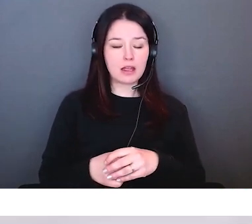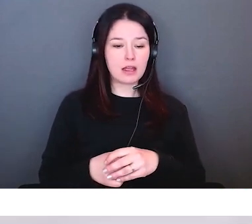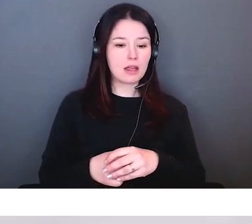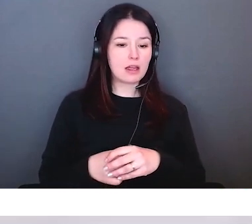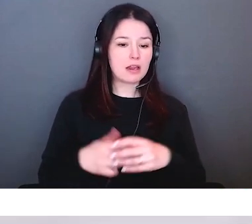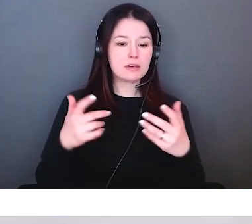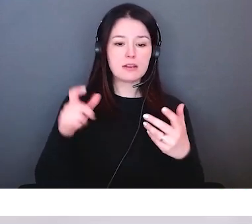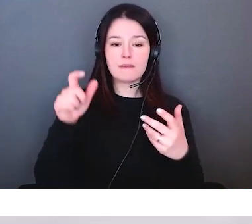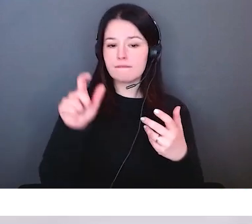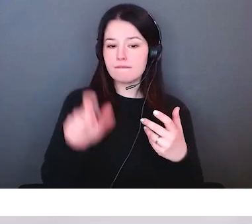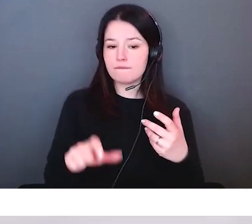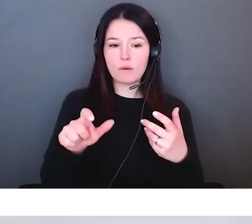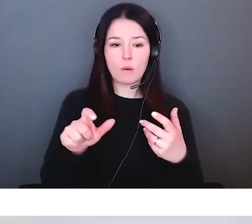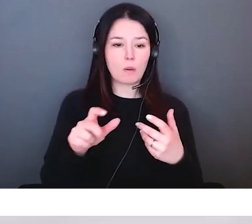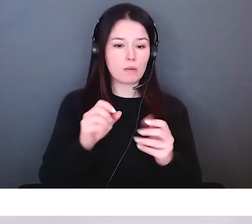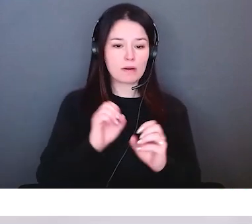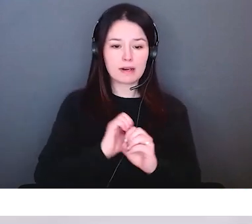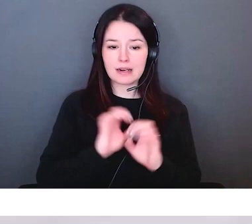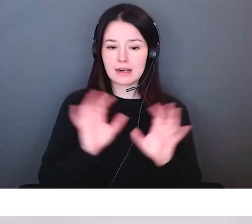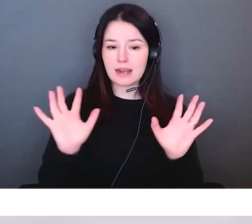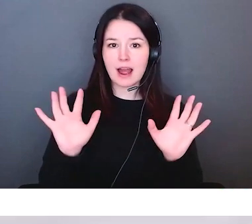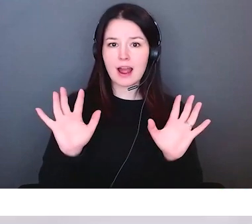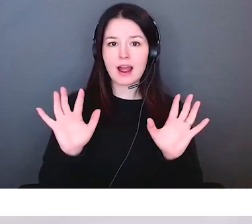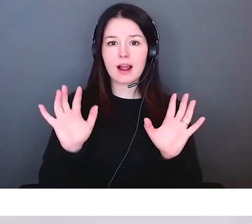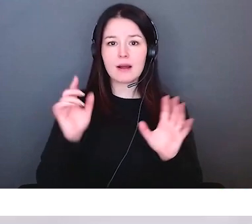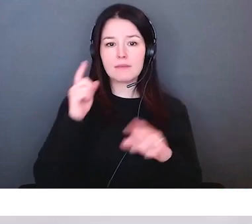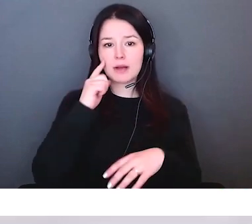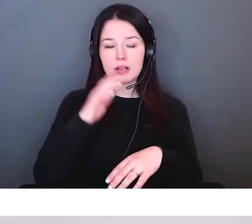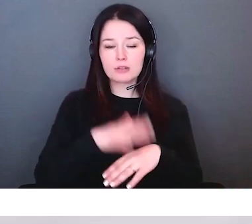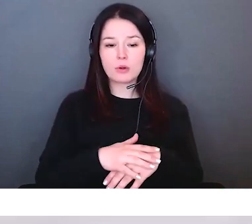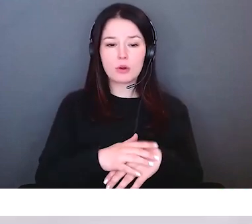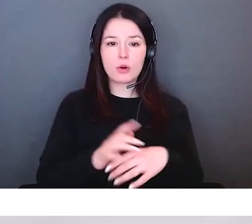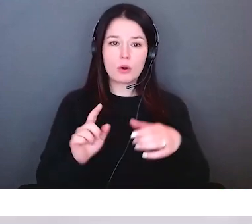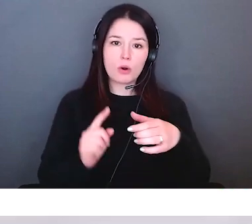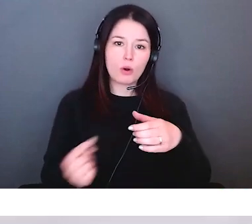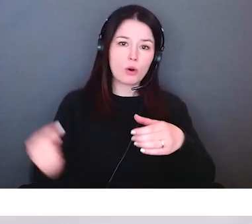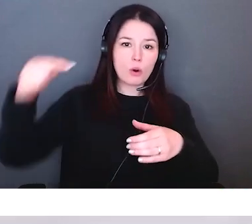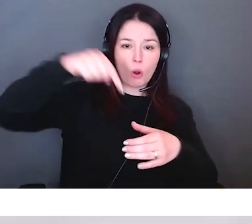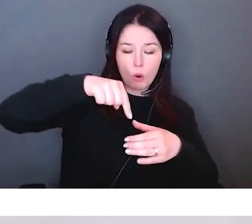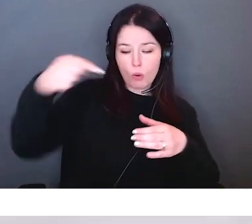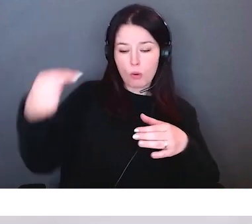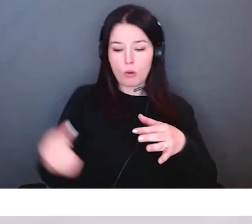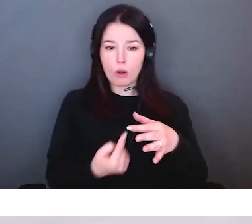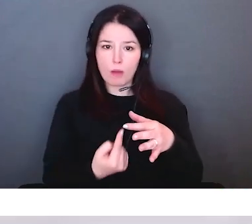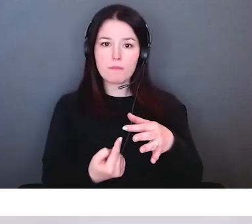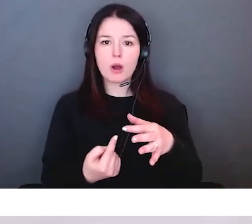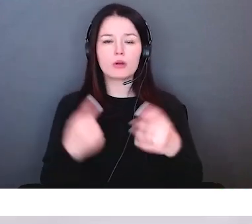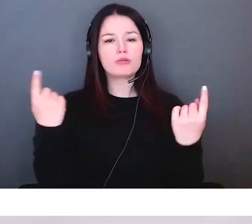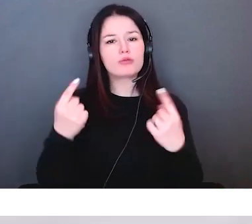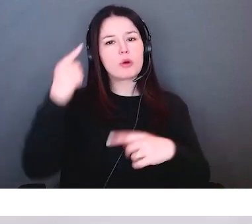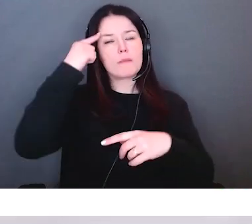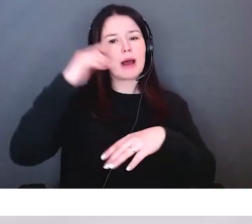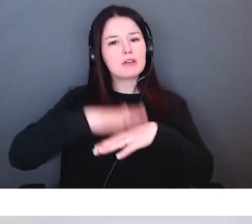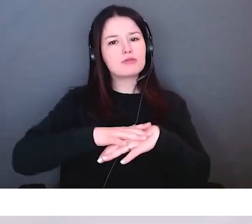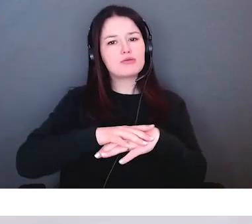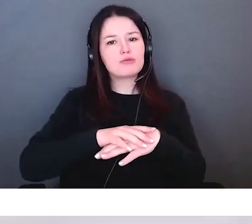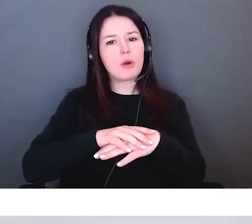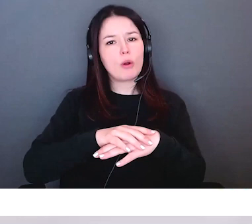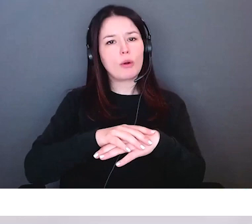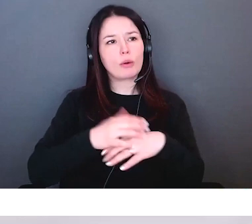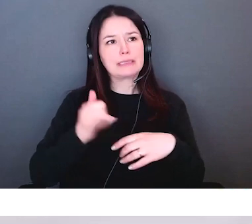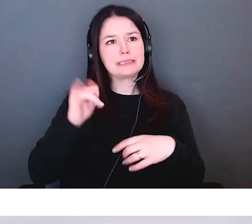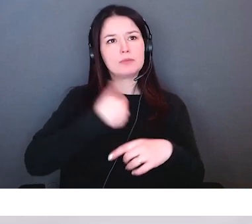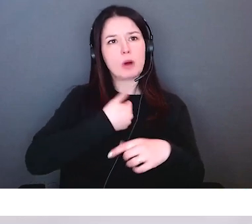Collins et d'autres chamédiciens oui oui la boîte de clavardage il s'agit de là de confirmer